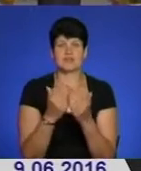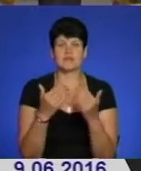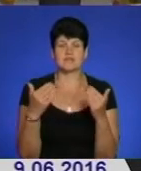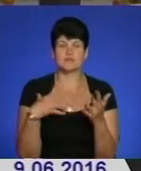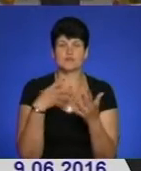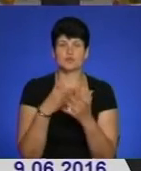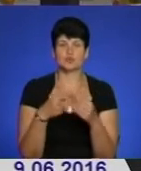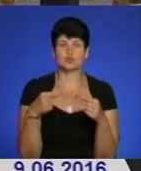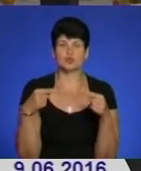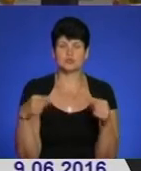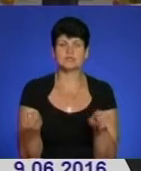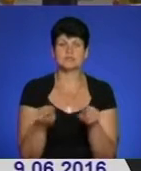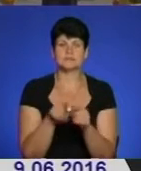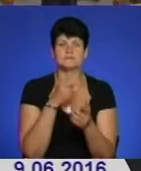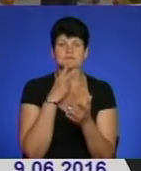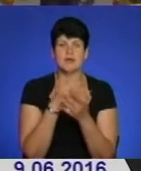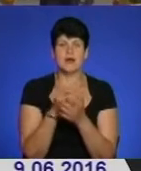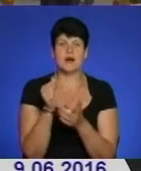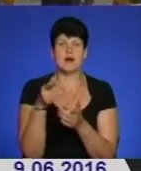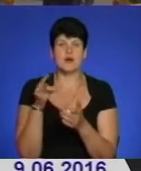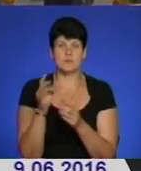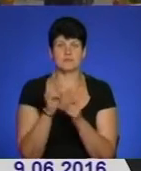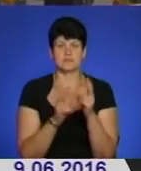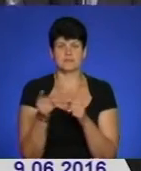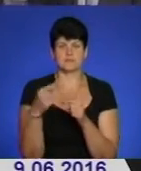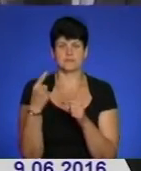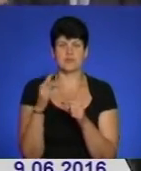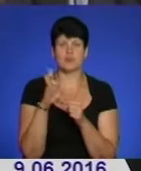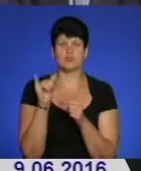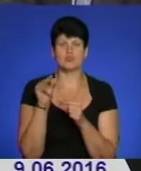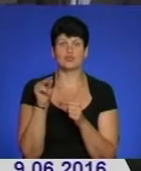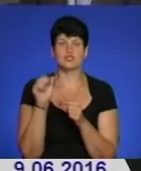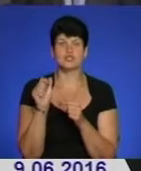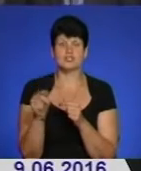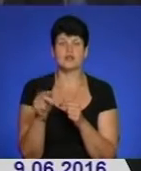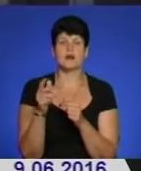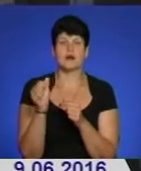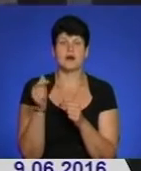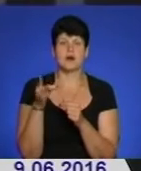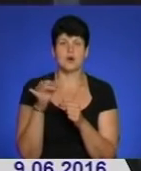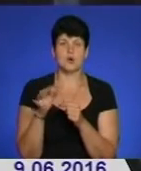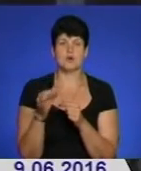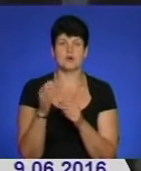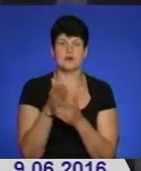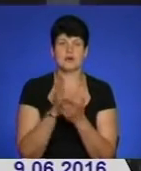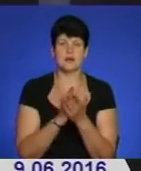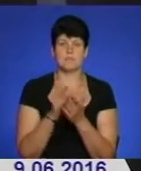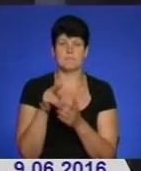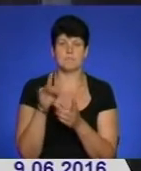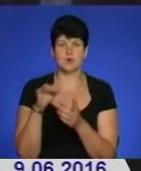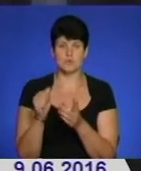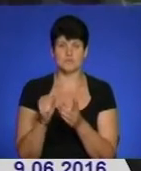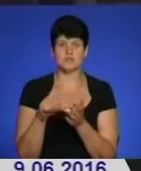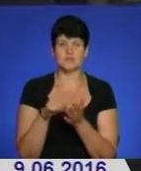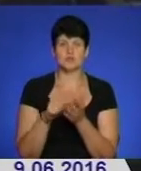свою продукцію також експонують агропідприємства Тернопіщини, «Бучач Агрохлібпром» та «Агропродсервіс». Члени тернопільської делегації